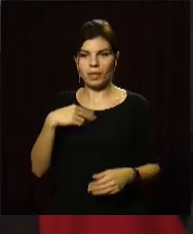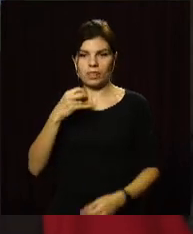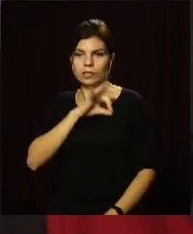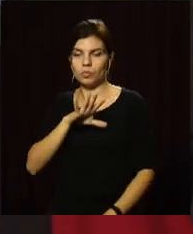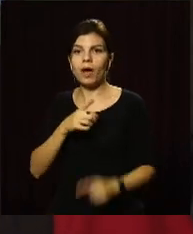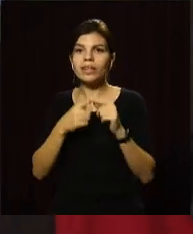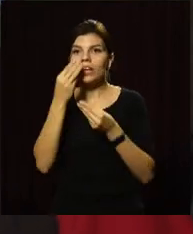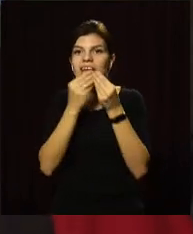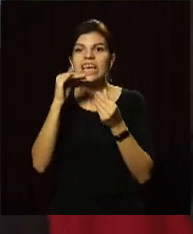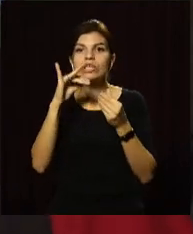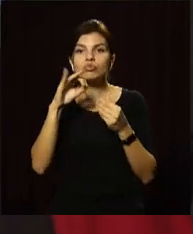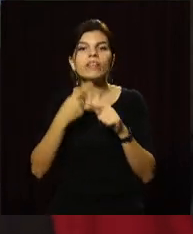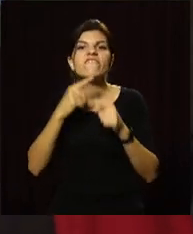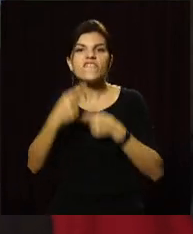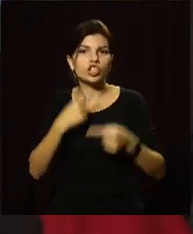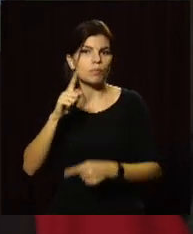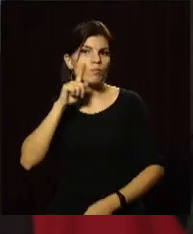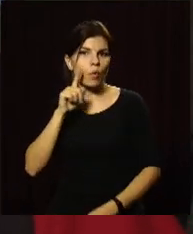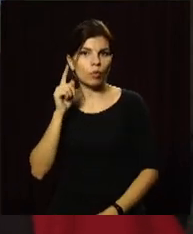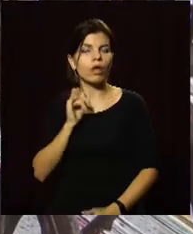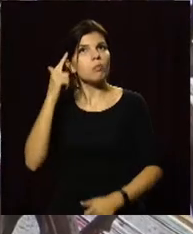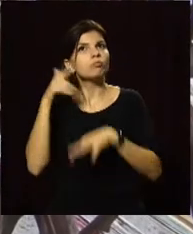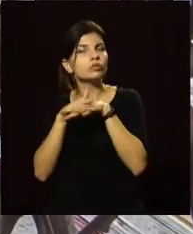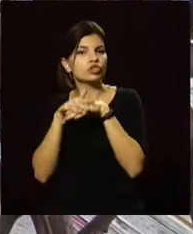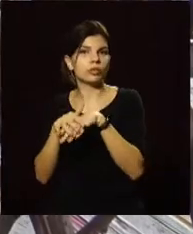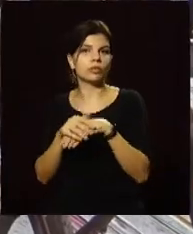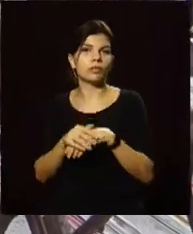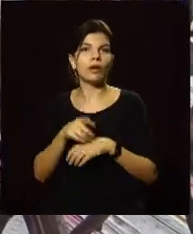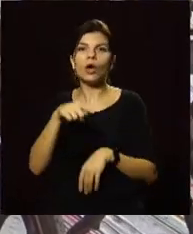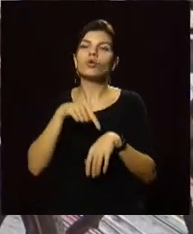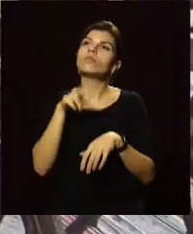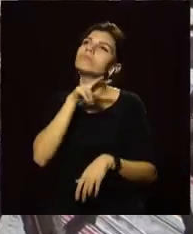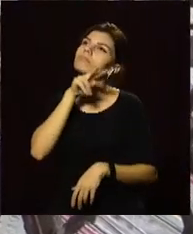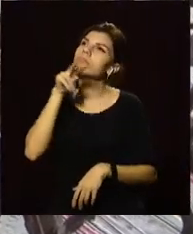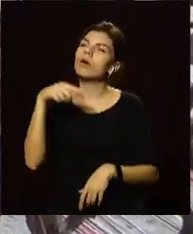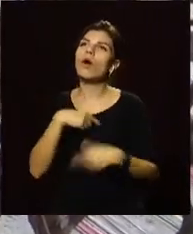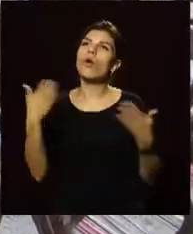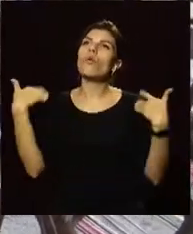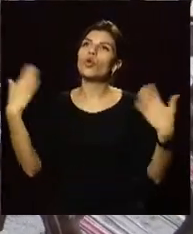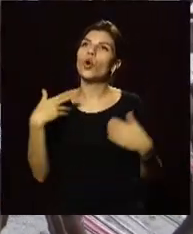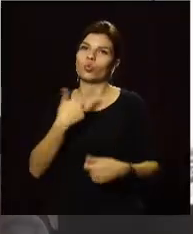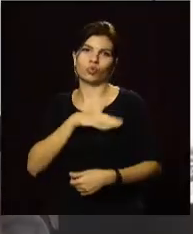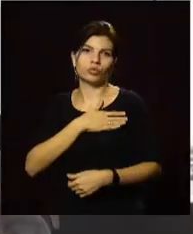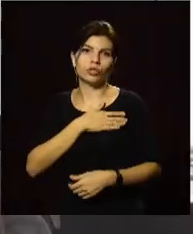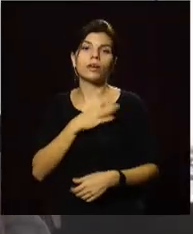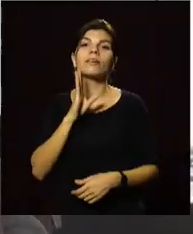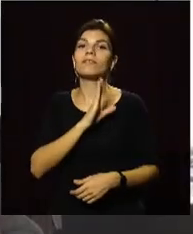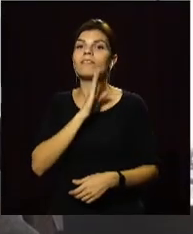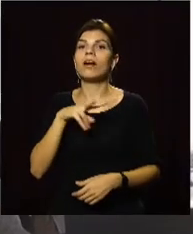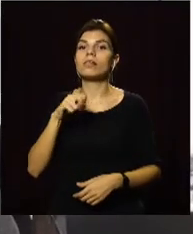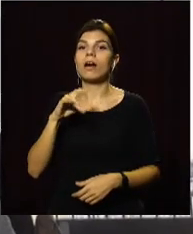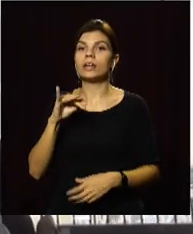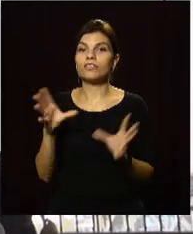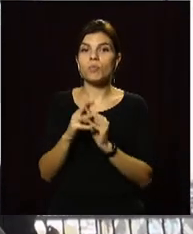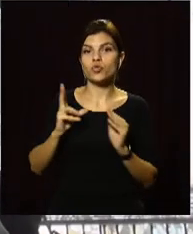мистецтво – це вічна молодість для мишлення, для інтелекту. Відпочиває душею у творчій атмосфері пані Лариса. Вона завітала на